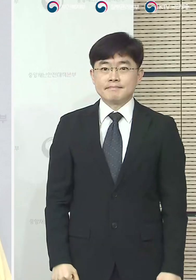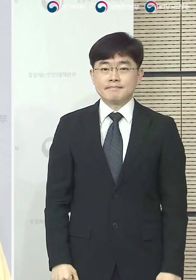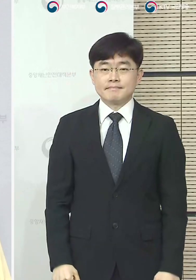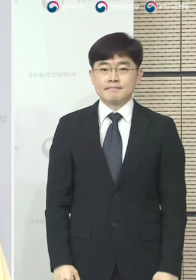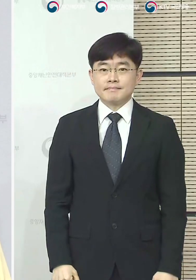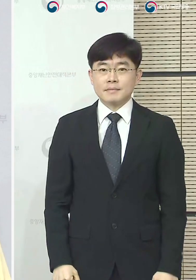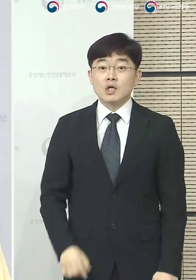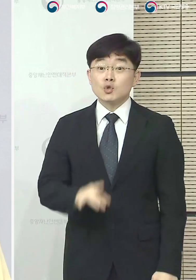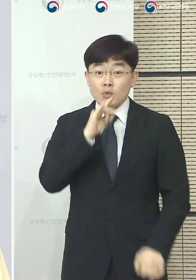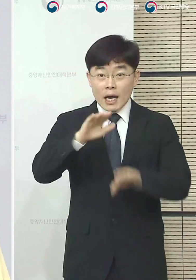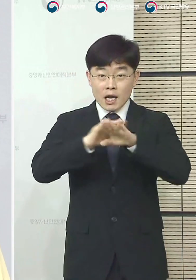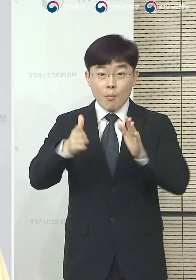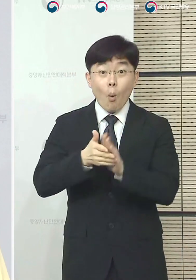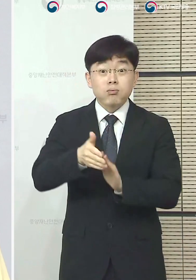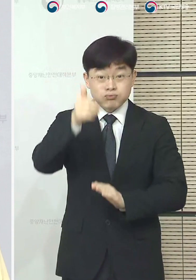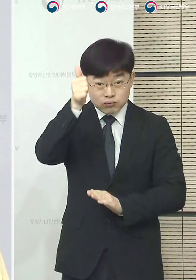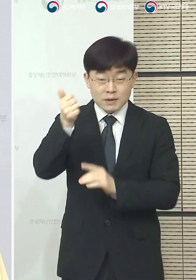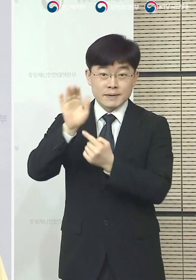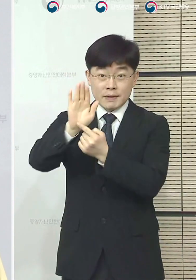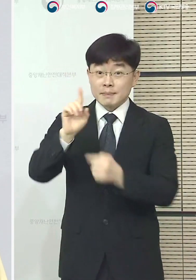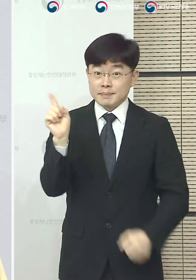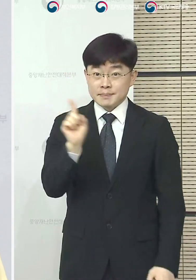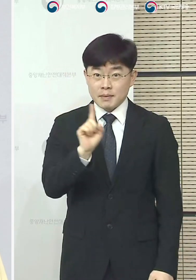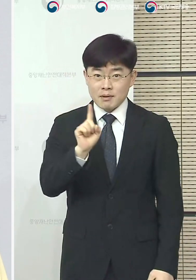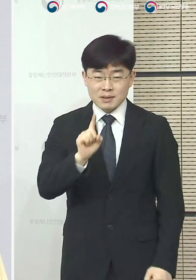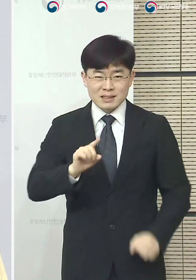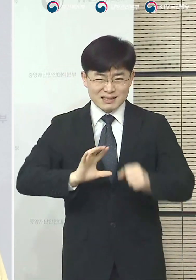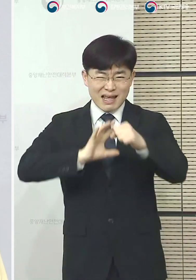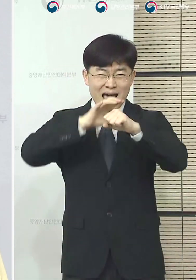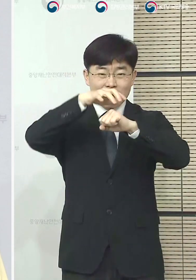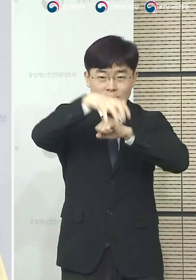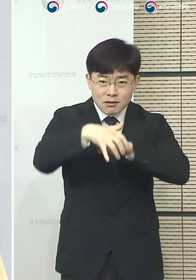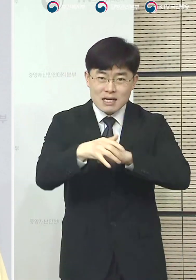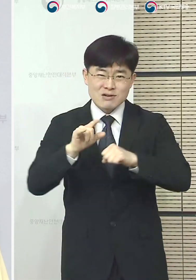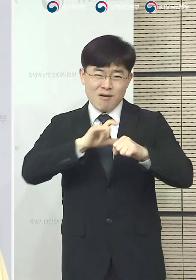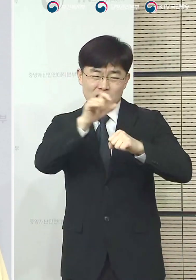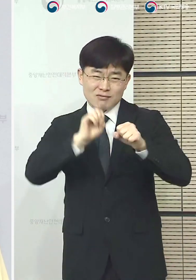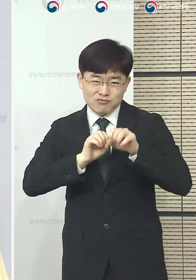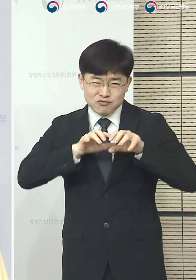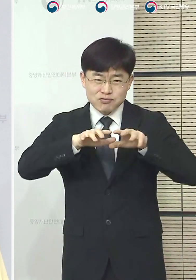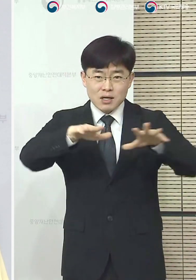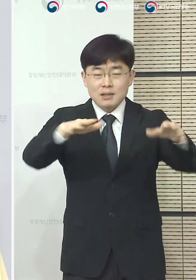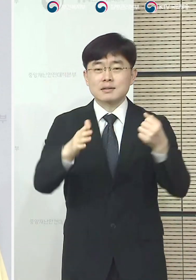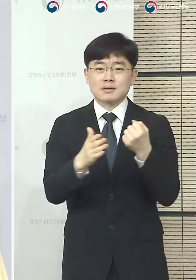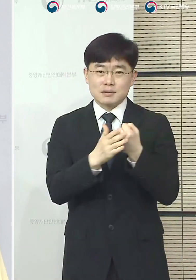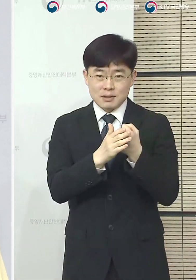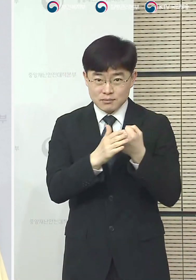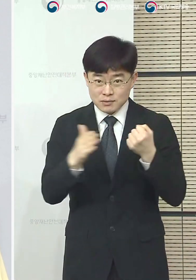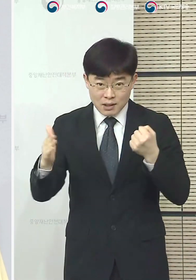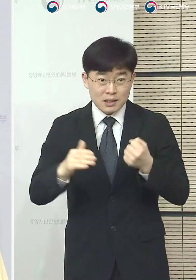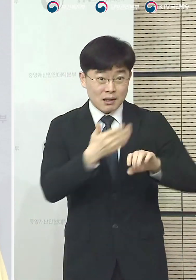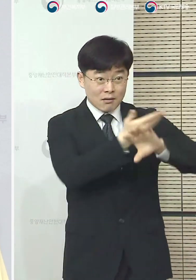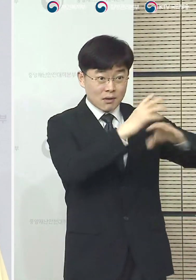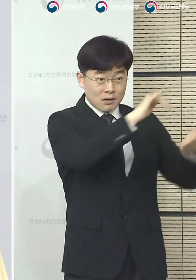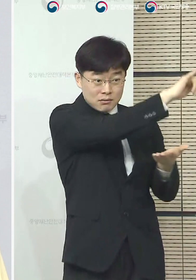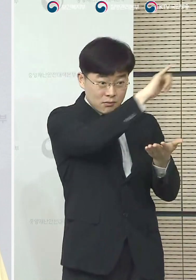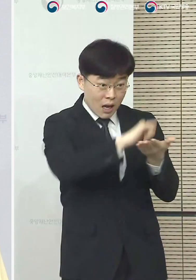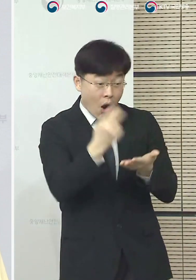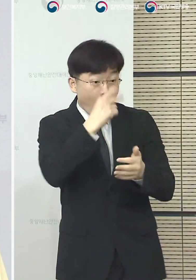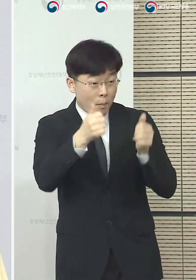중대본은 코로나19의 세계적 대유행에 대응하고 최근 국내 입국자 가운데